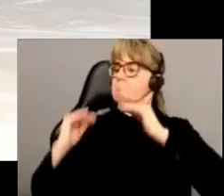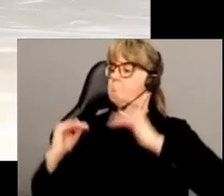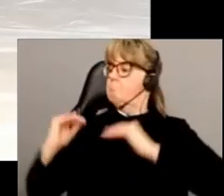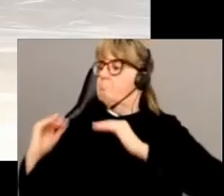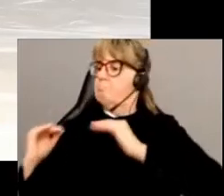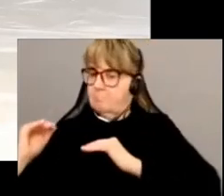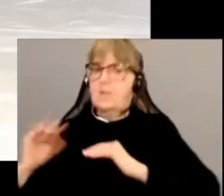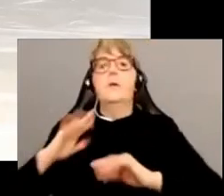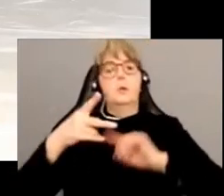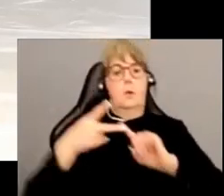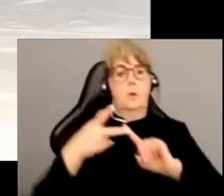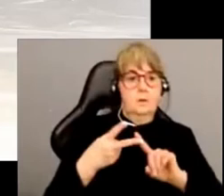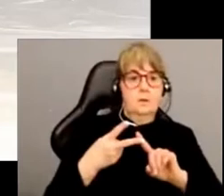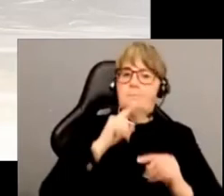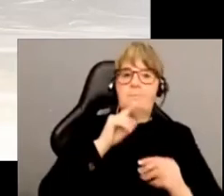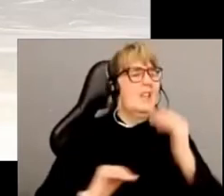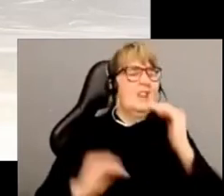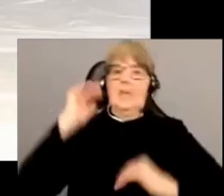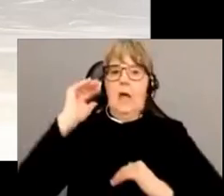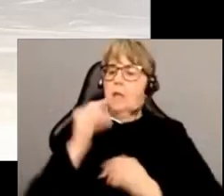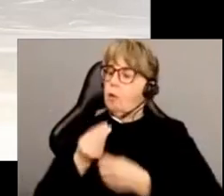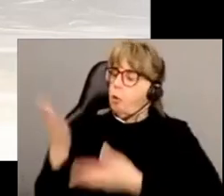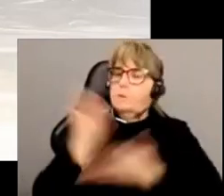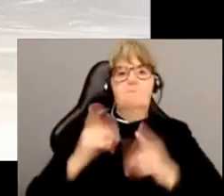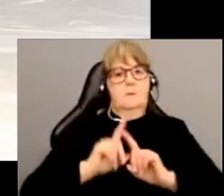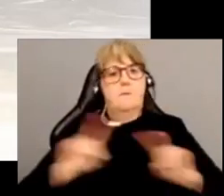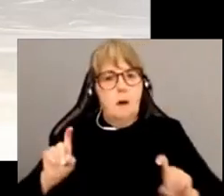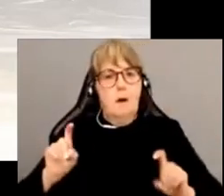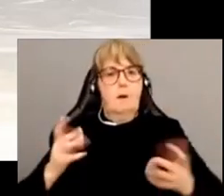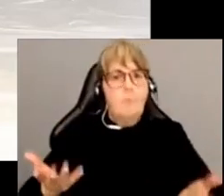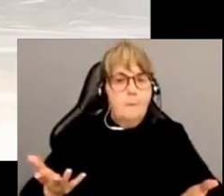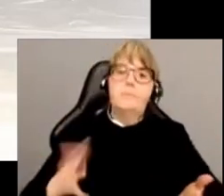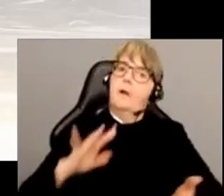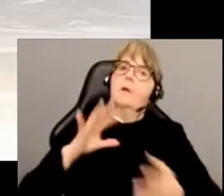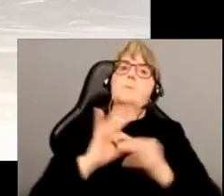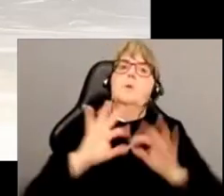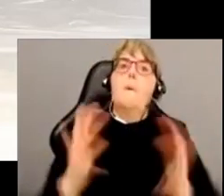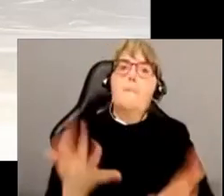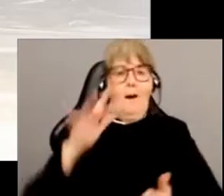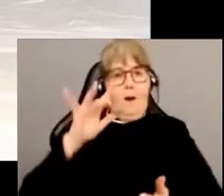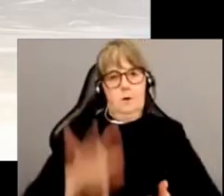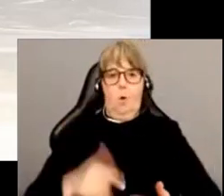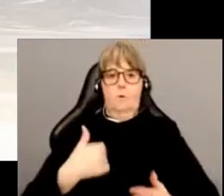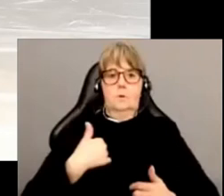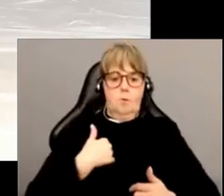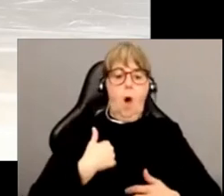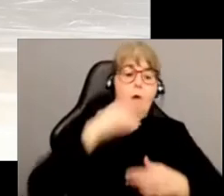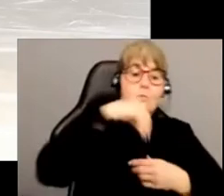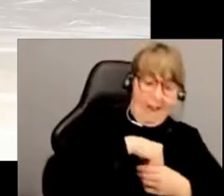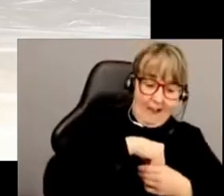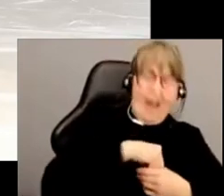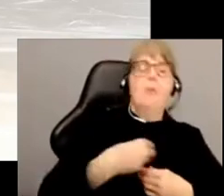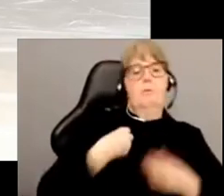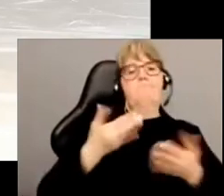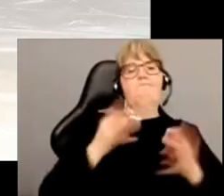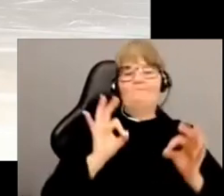deuxièmement, cette inégalité de traitement s'explique en partie au moins par l'espèce à laquelle ces individus appartiennent.